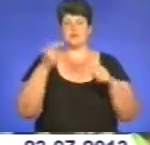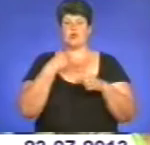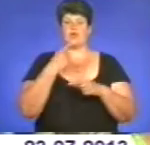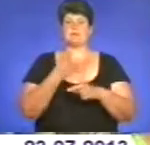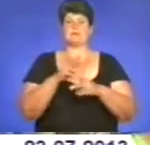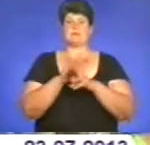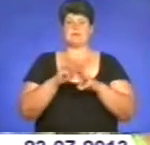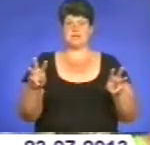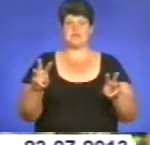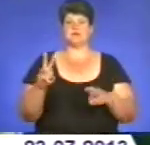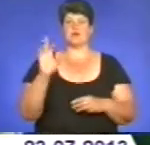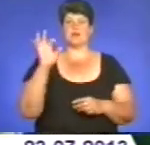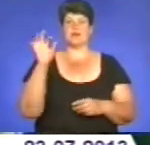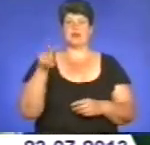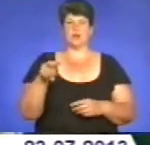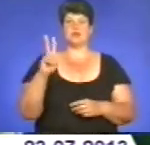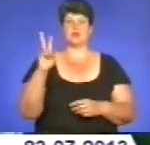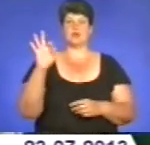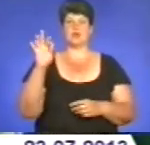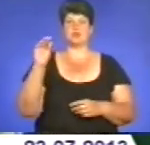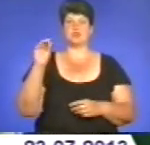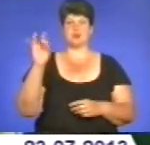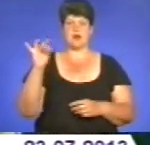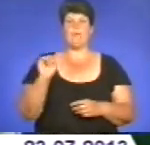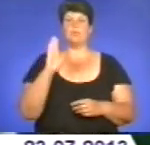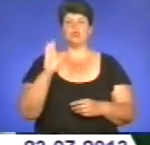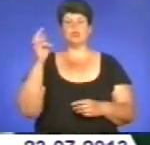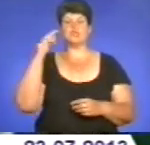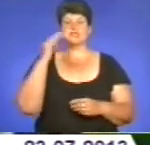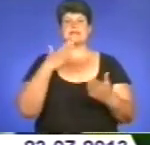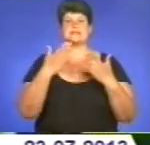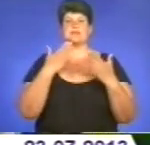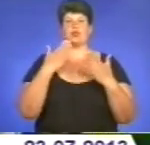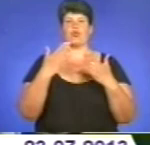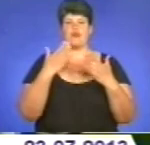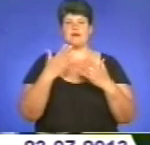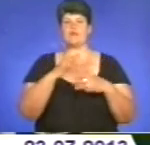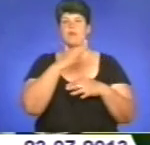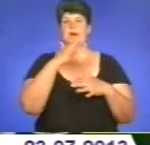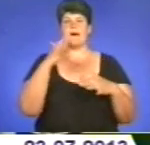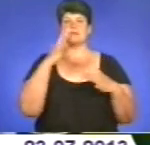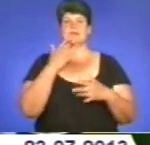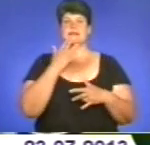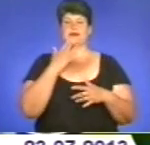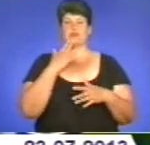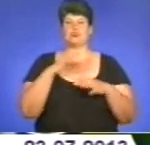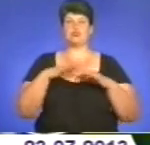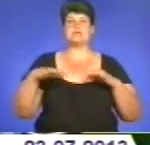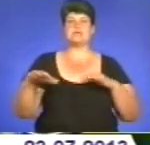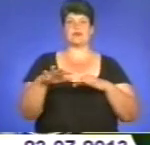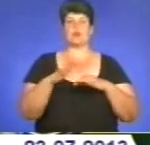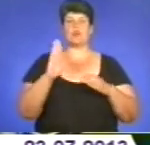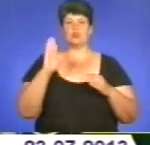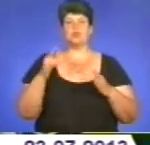України Леонід Кожара. Вони будуть вчитися, спілкуватися в такому багатонаціональному середовищі, будуть